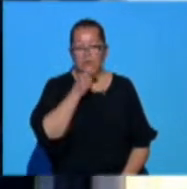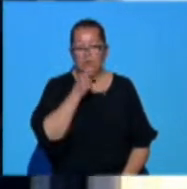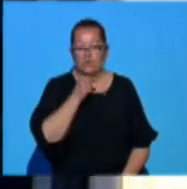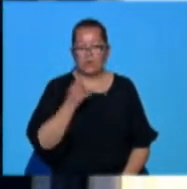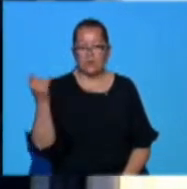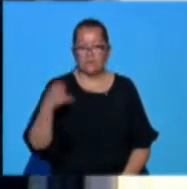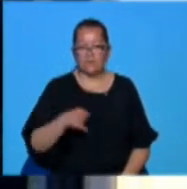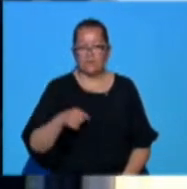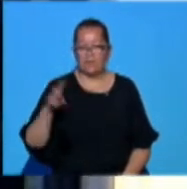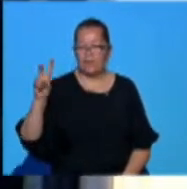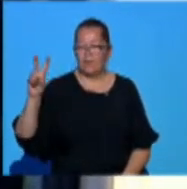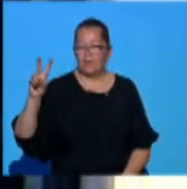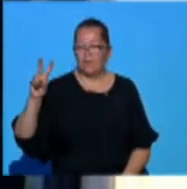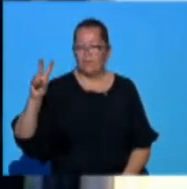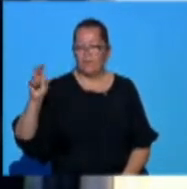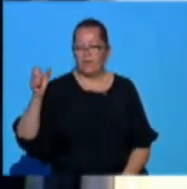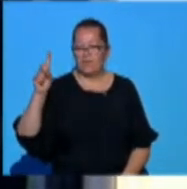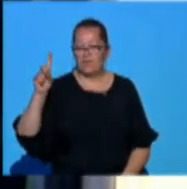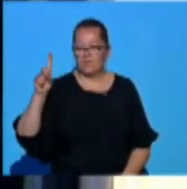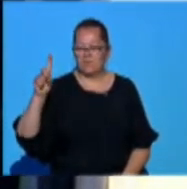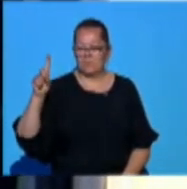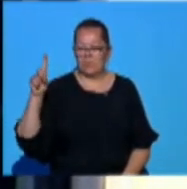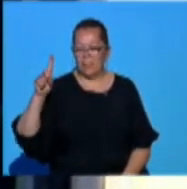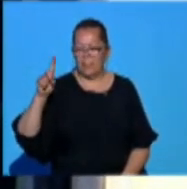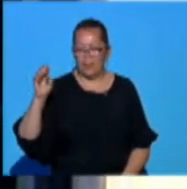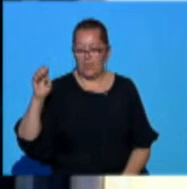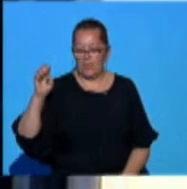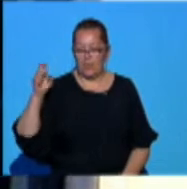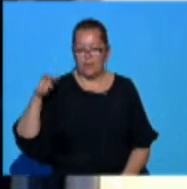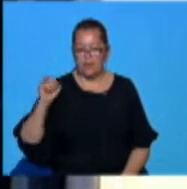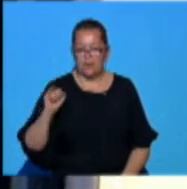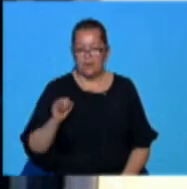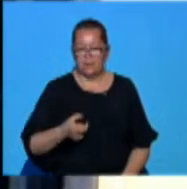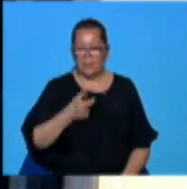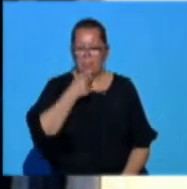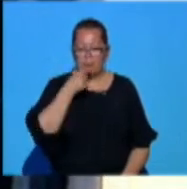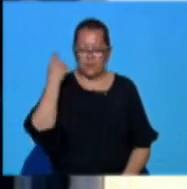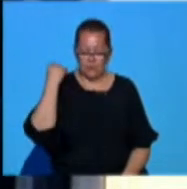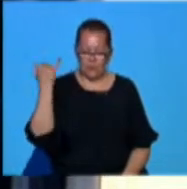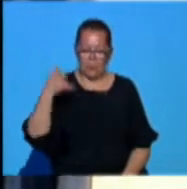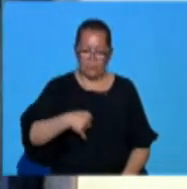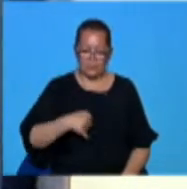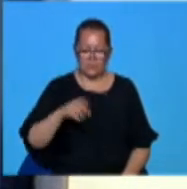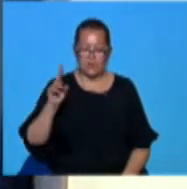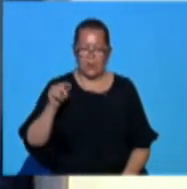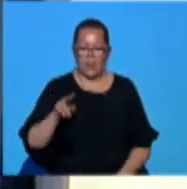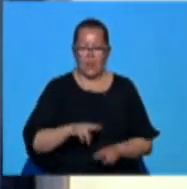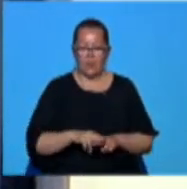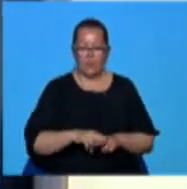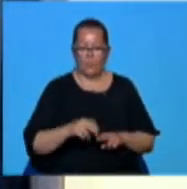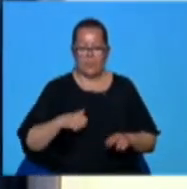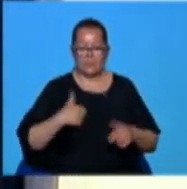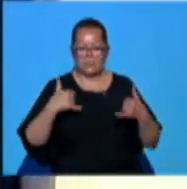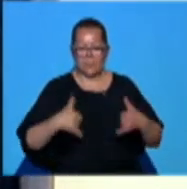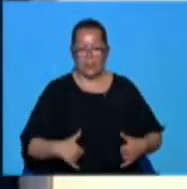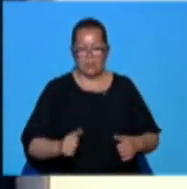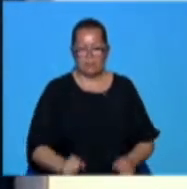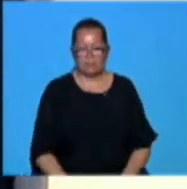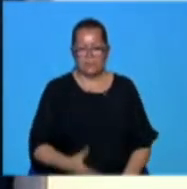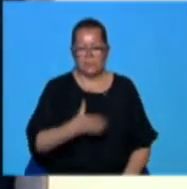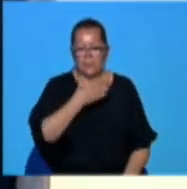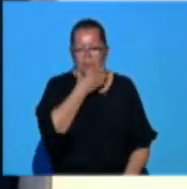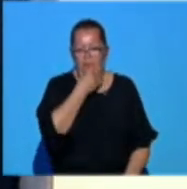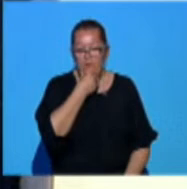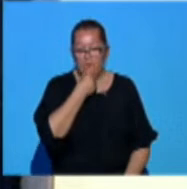Din Vaideen. Ați mai fost în anii trecuți? Da, da. Cum mi se pare șoseaul Foarte frumos,